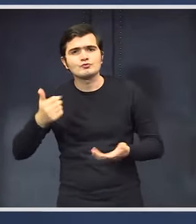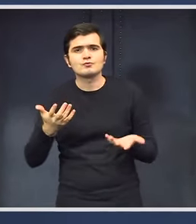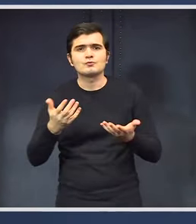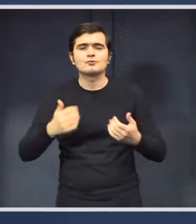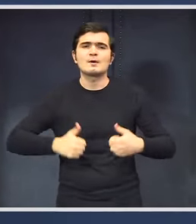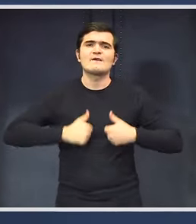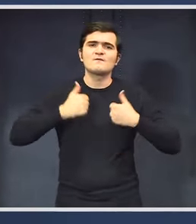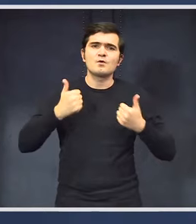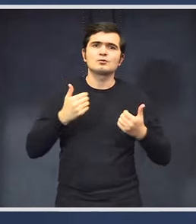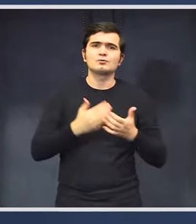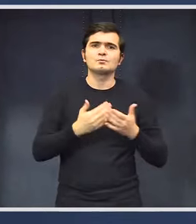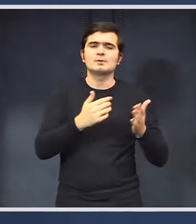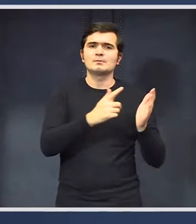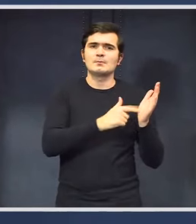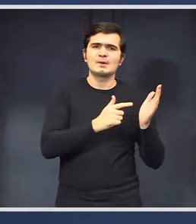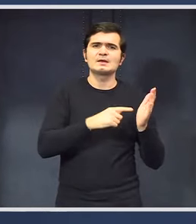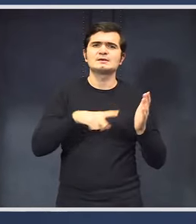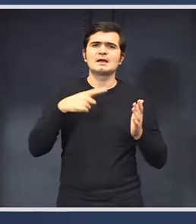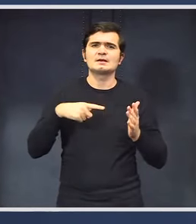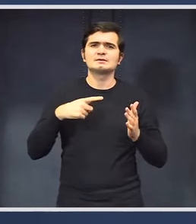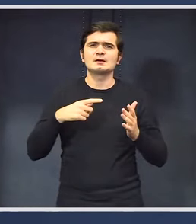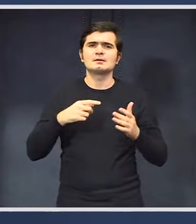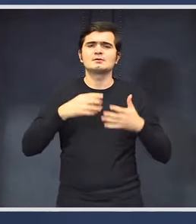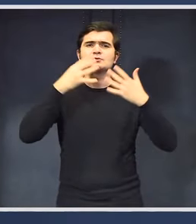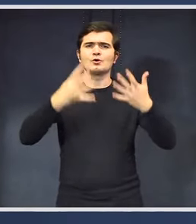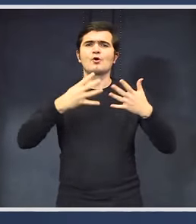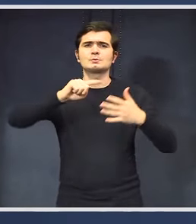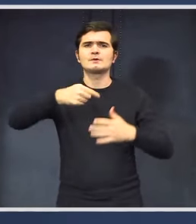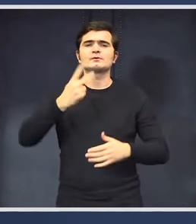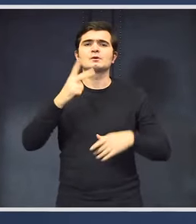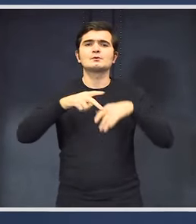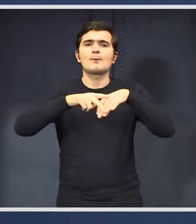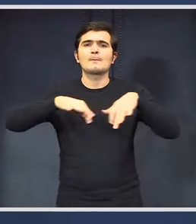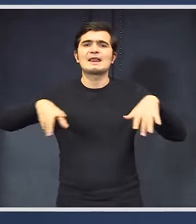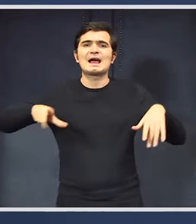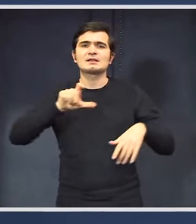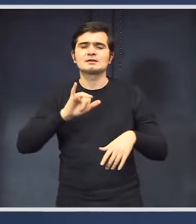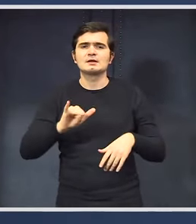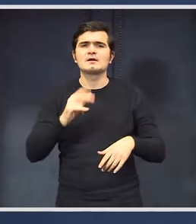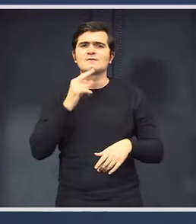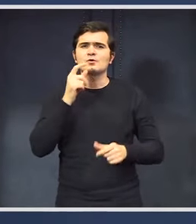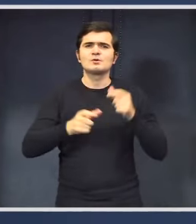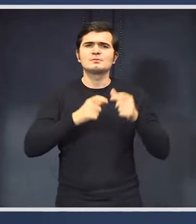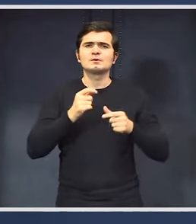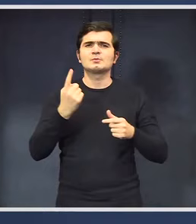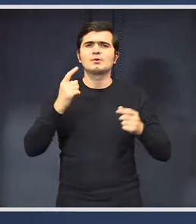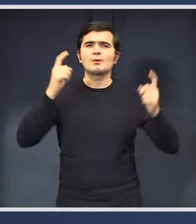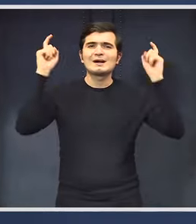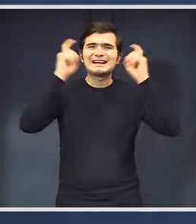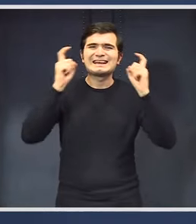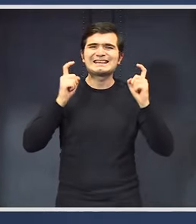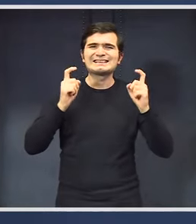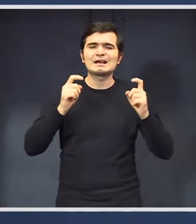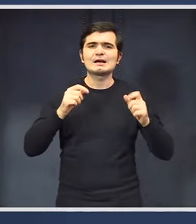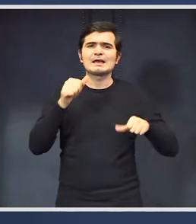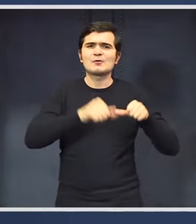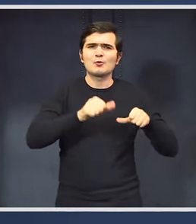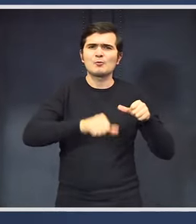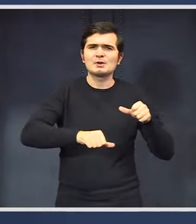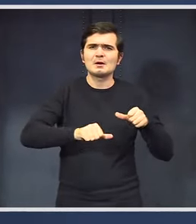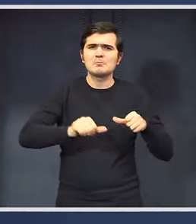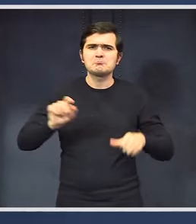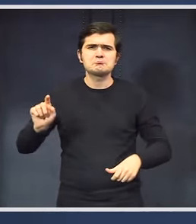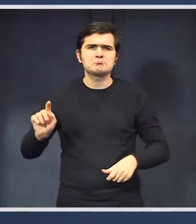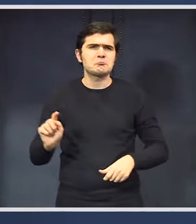efortul cu până la pensiilor este de 19.2 miliarde de lei și vorbim aici de o criză economică fără precedent în 2020